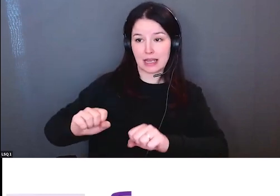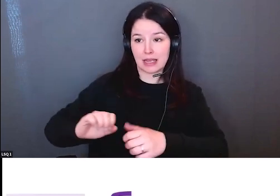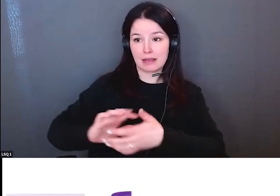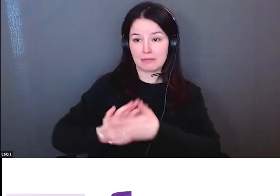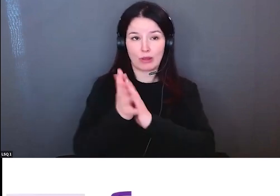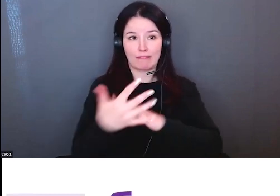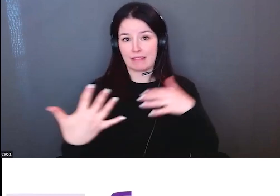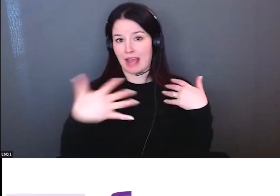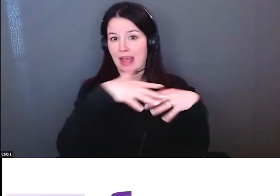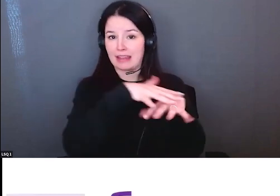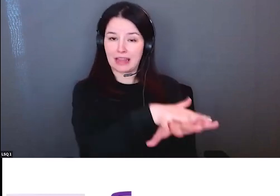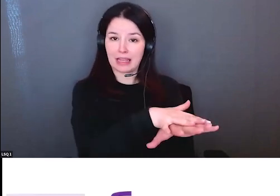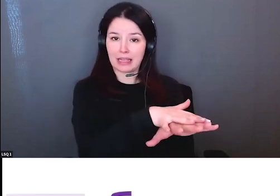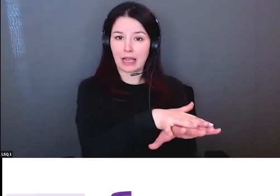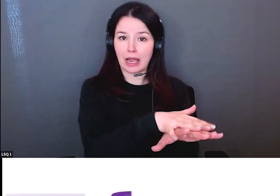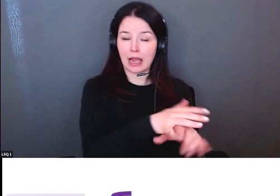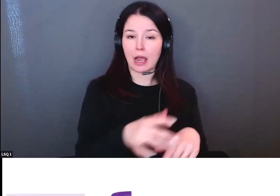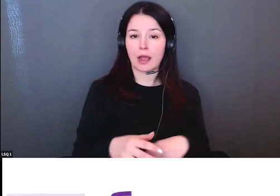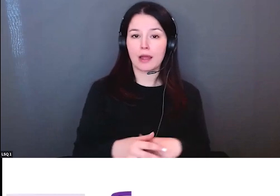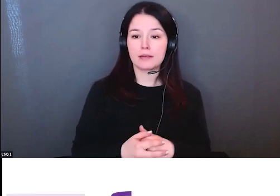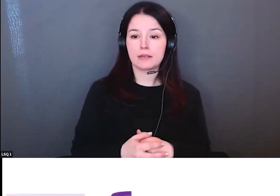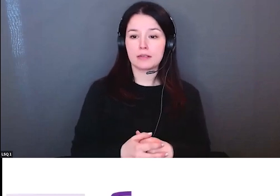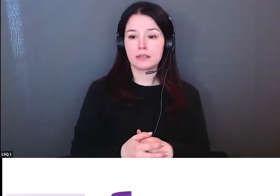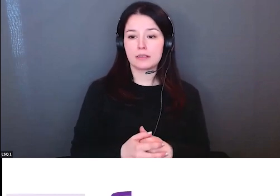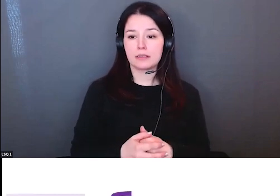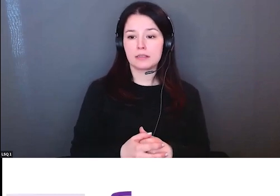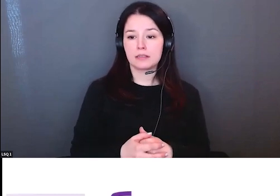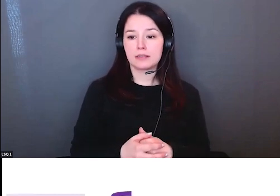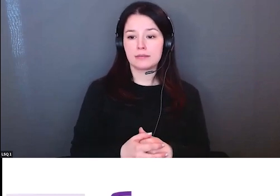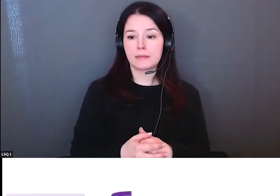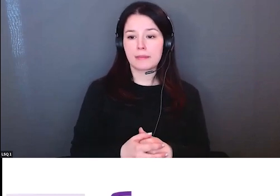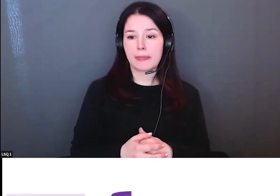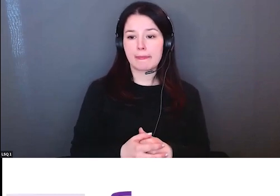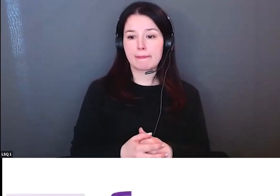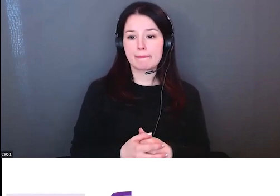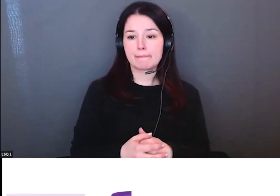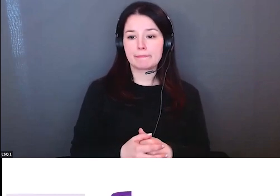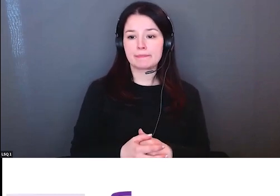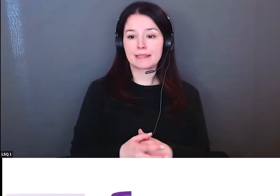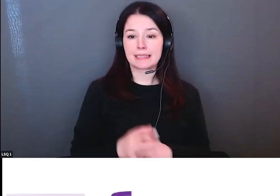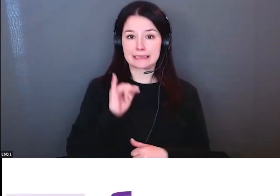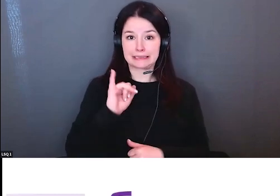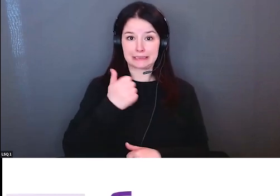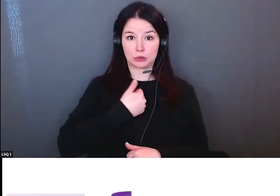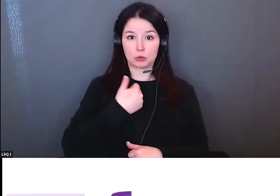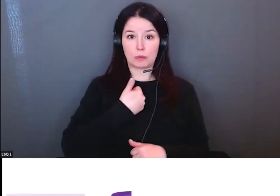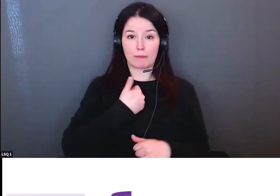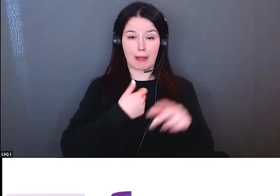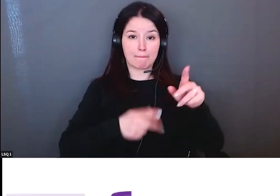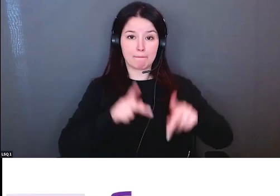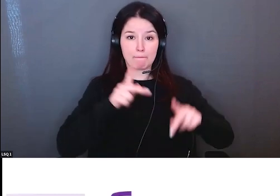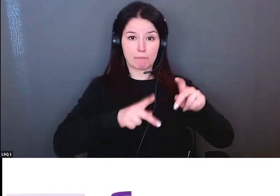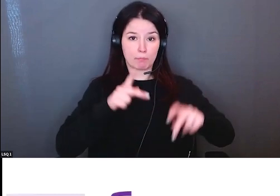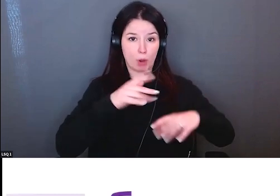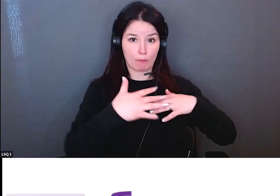de l'occident elle est réductrice pour ces peuples autochtones